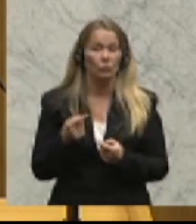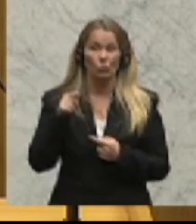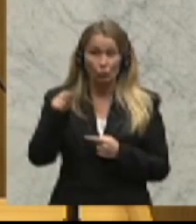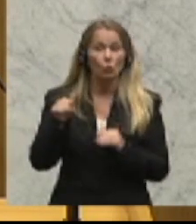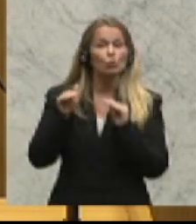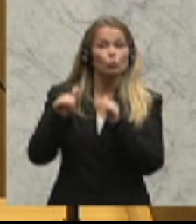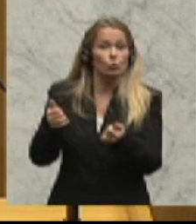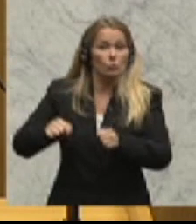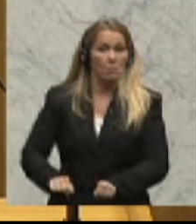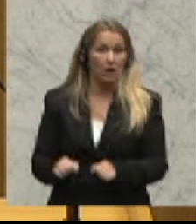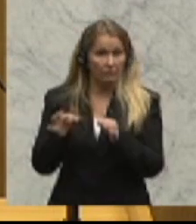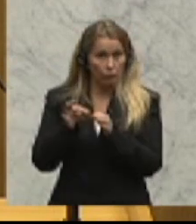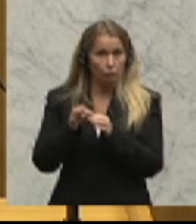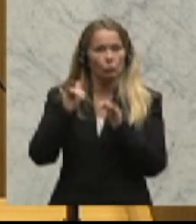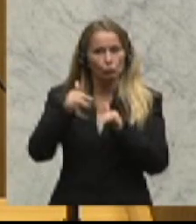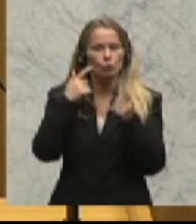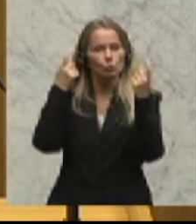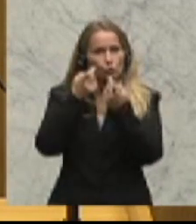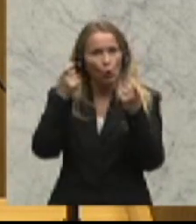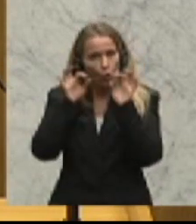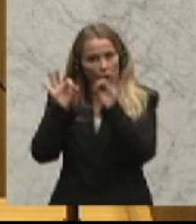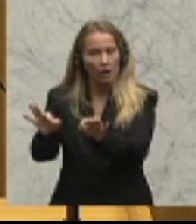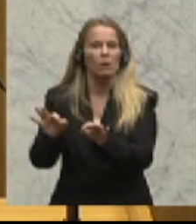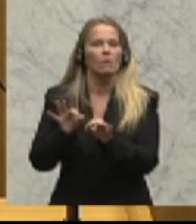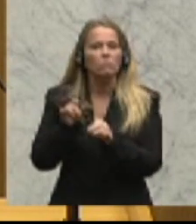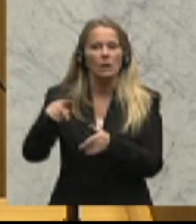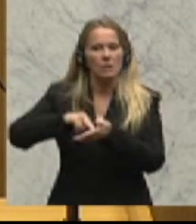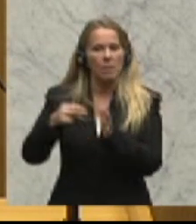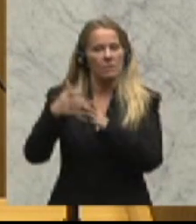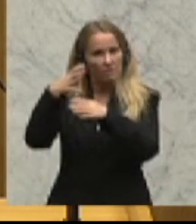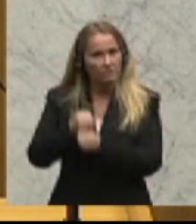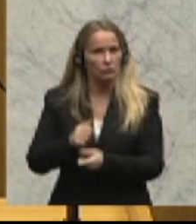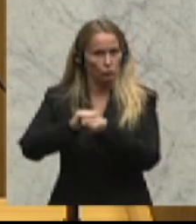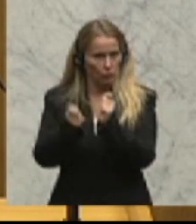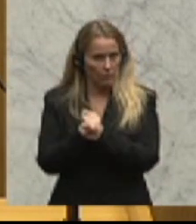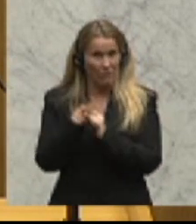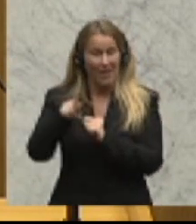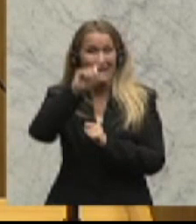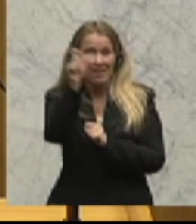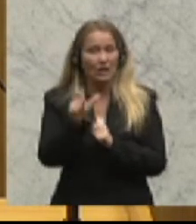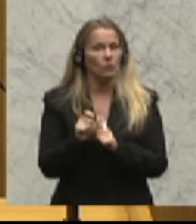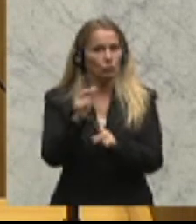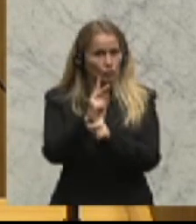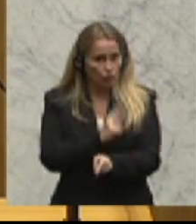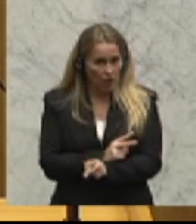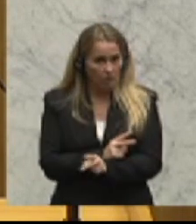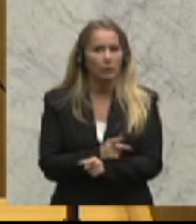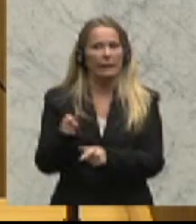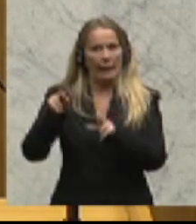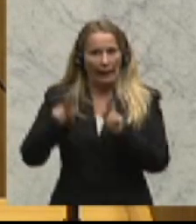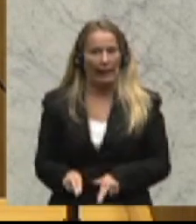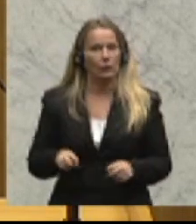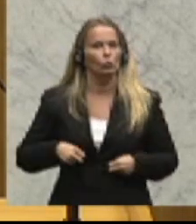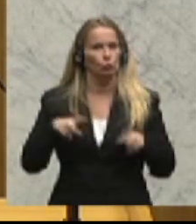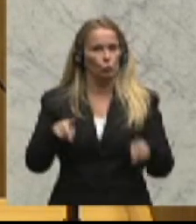Schutzmachtfunktion dafür Sorge zu tragen, dass die geplante Verfassungsreform des italienischen Staates die Rechte Südtirols